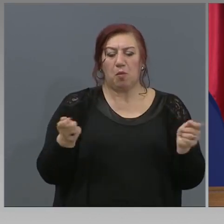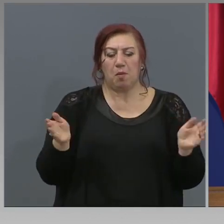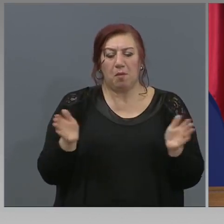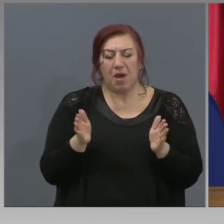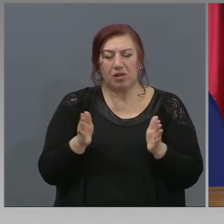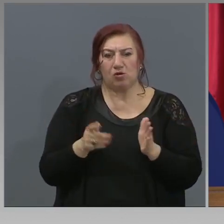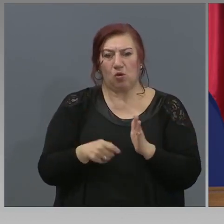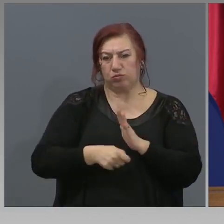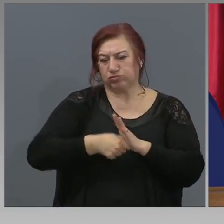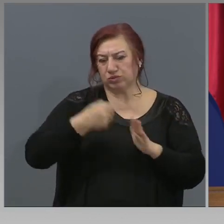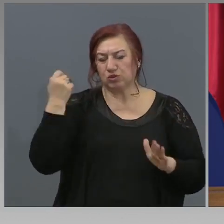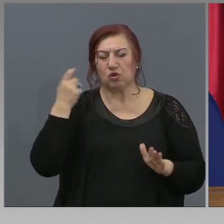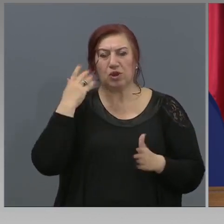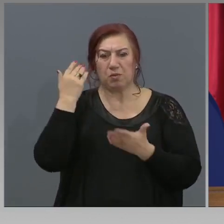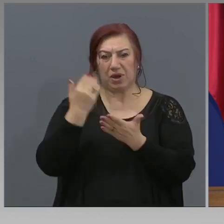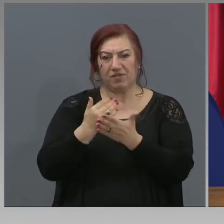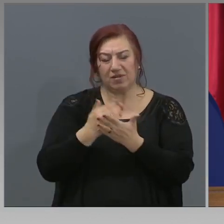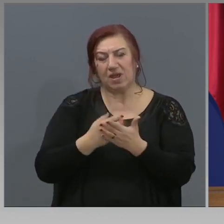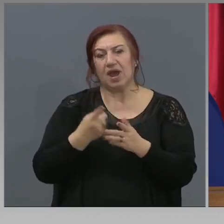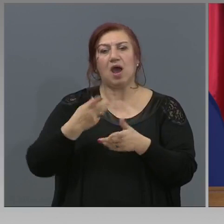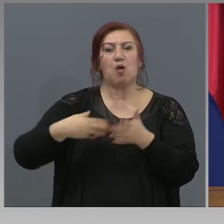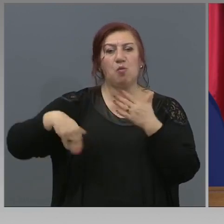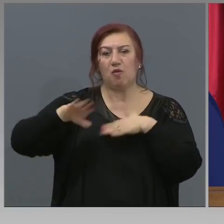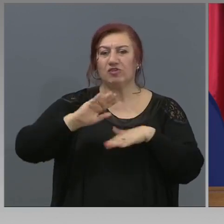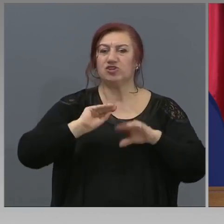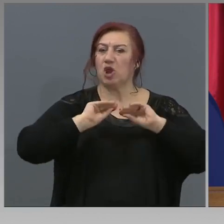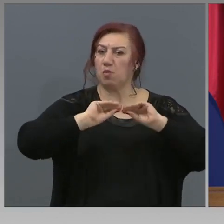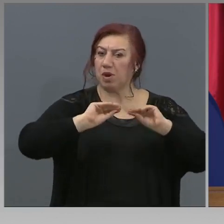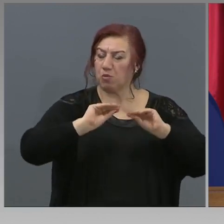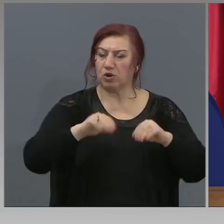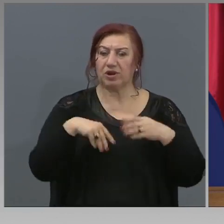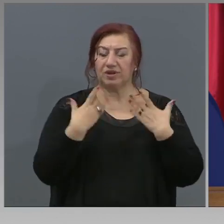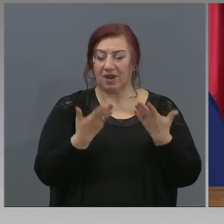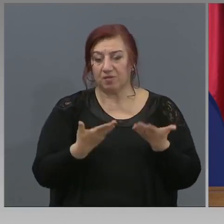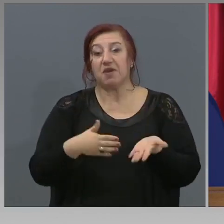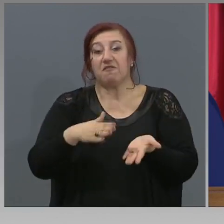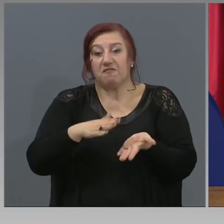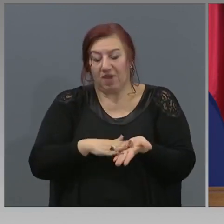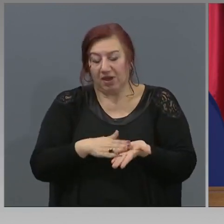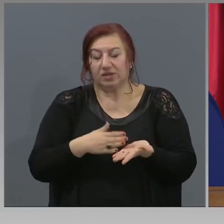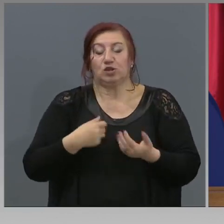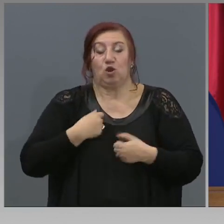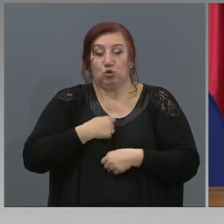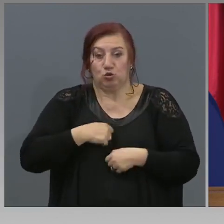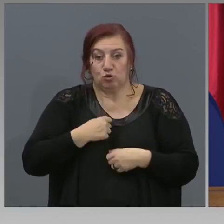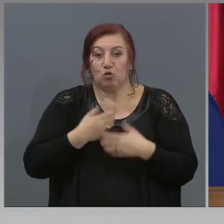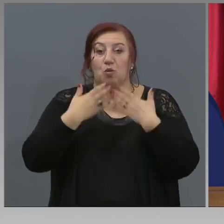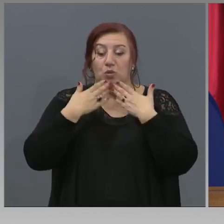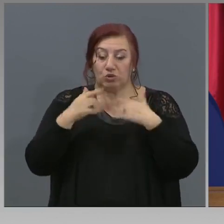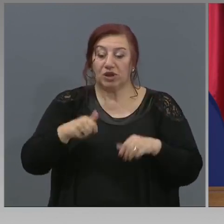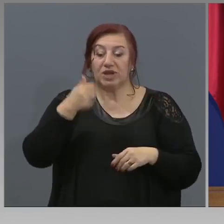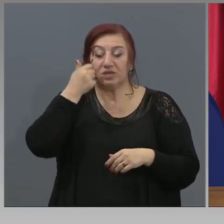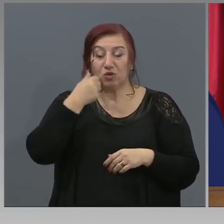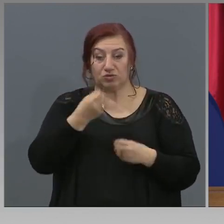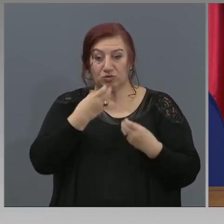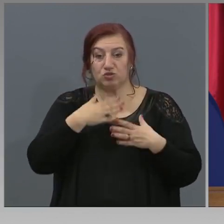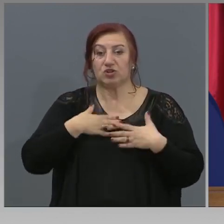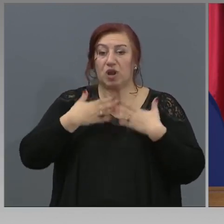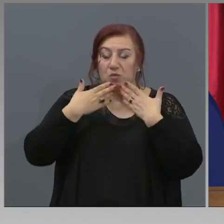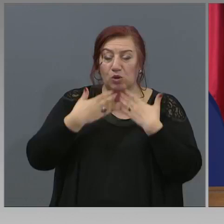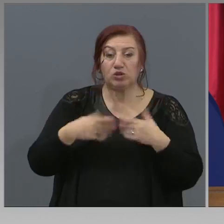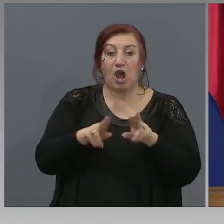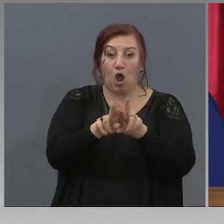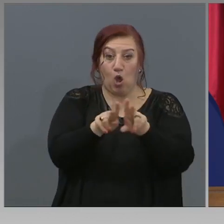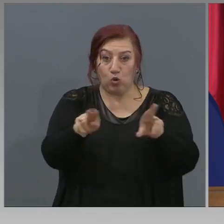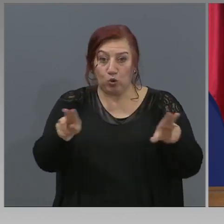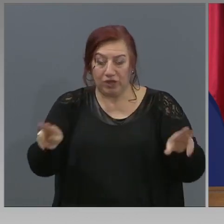повече препоръки, които даваме. Факт е, че е трудно, благодаря на родителите и на